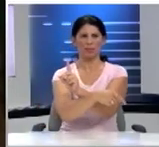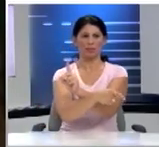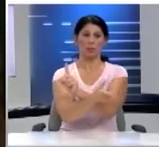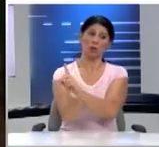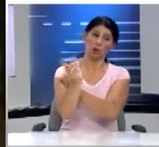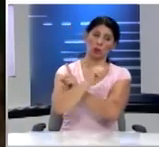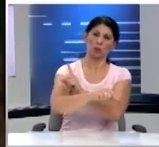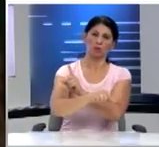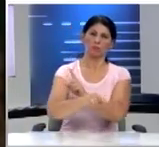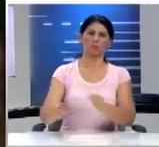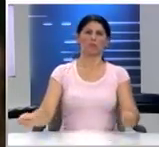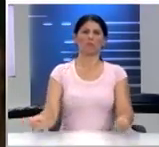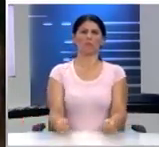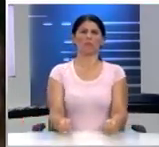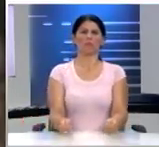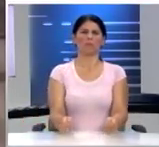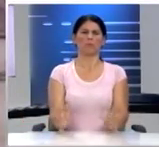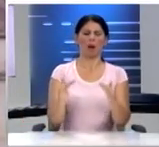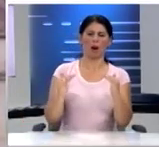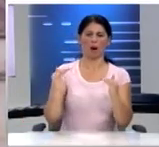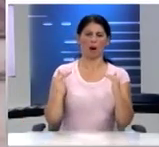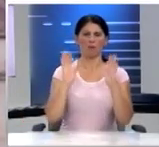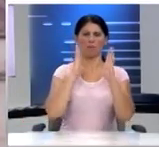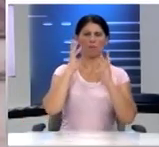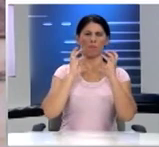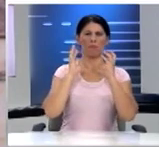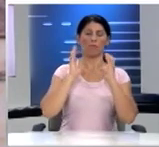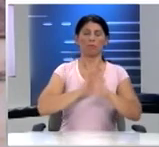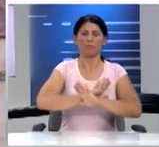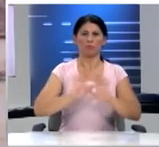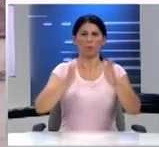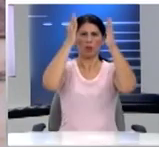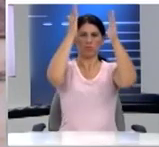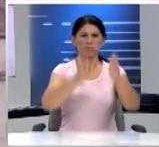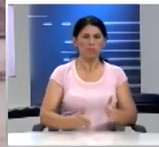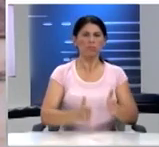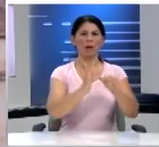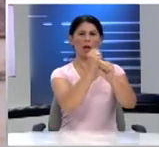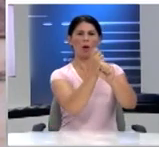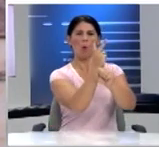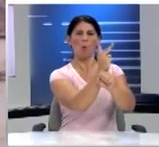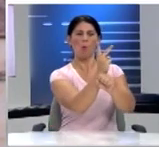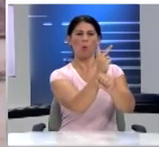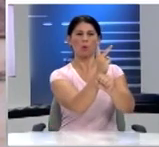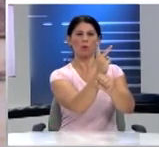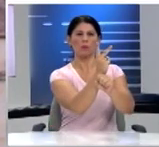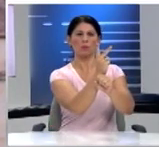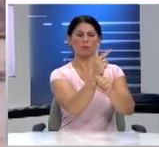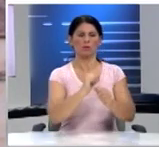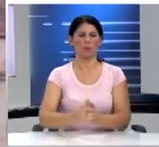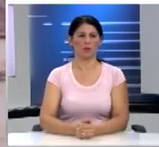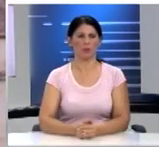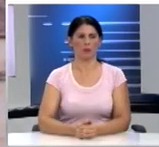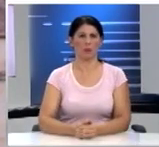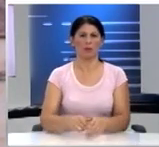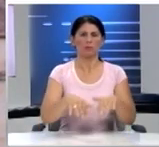τον ατρεμή Αταλάντευτο Που δεν τρέμει Να λοιπόν γιατί είναι ωραία η γλώσσα μας Τον